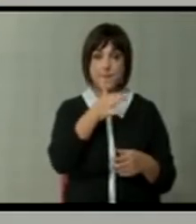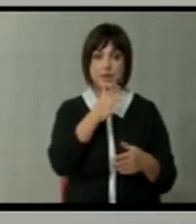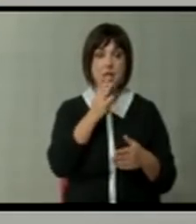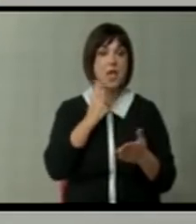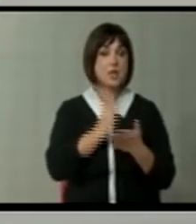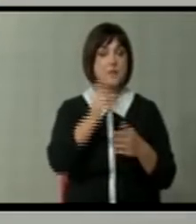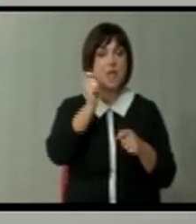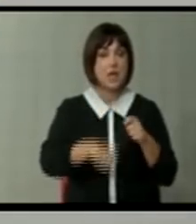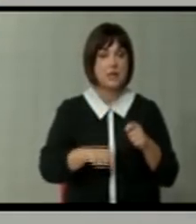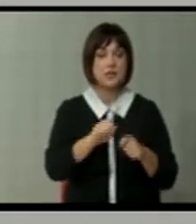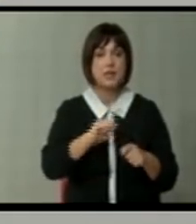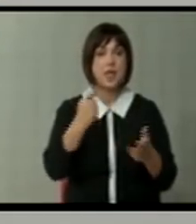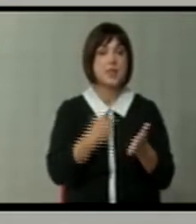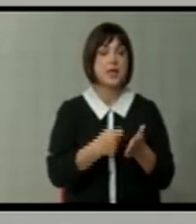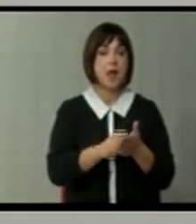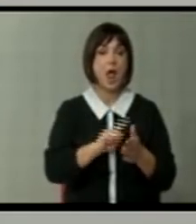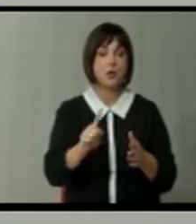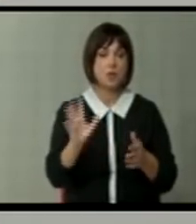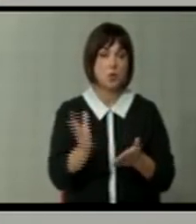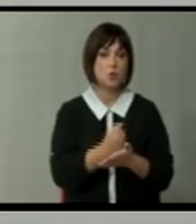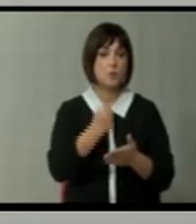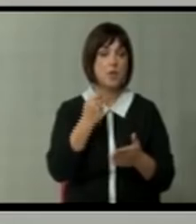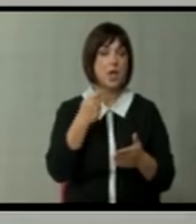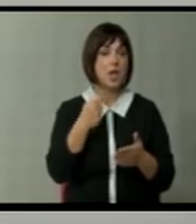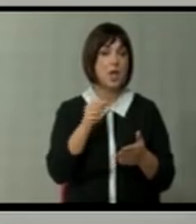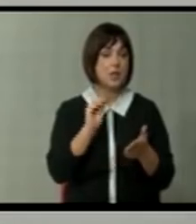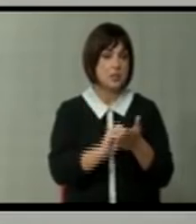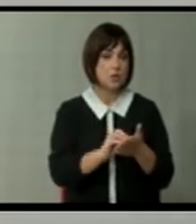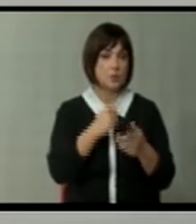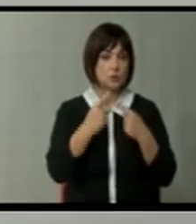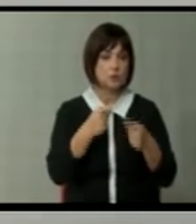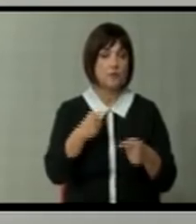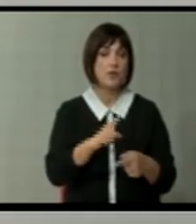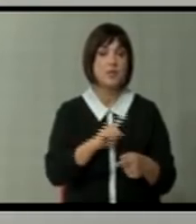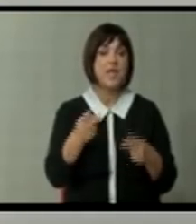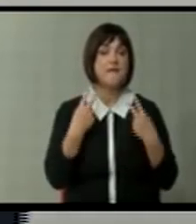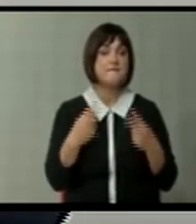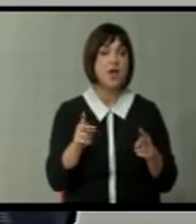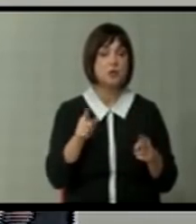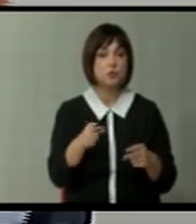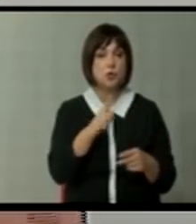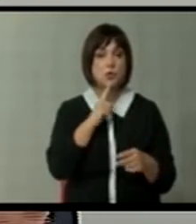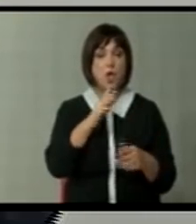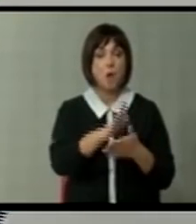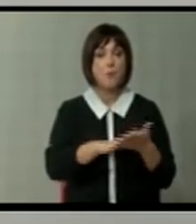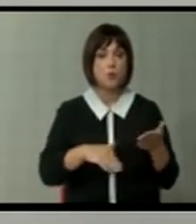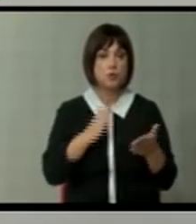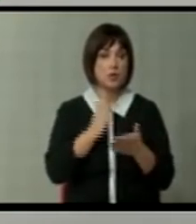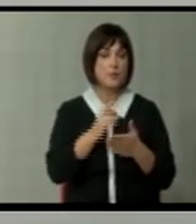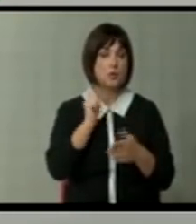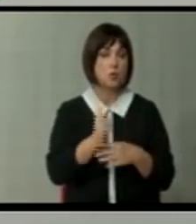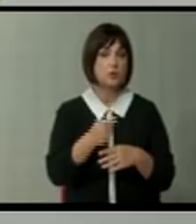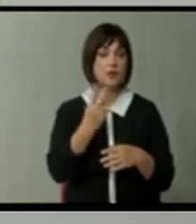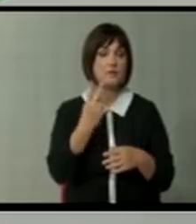ќе биде казнета, а не наградена ако не го добије датумот за почеток. Не е важно дали почеток год ќе биде одреден за